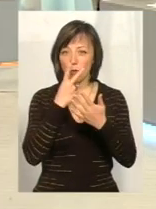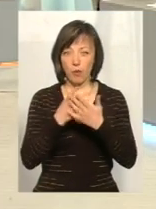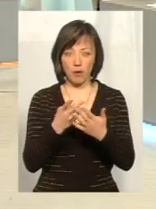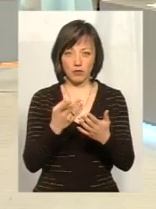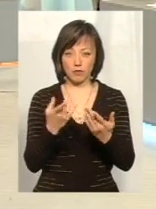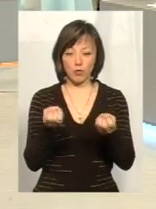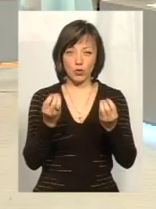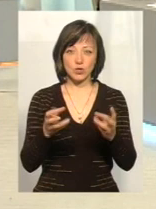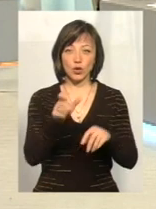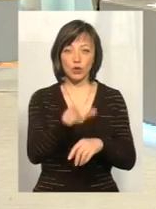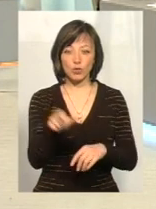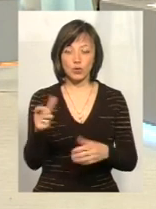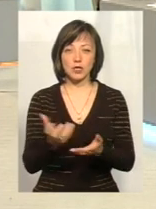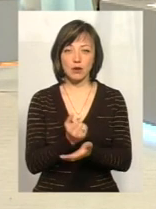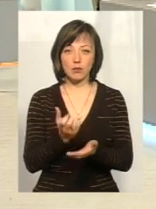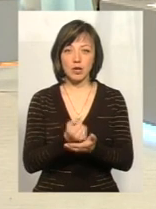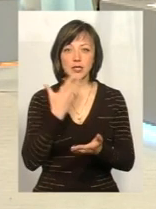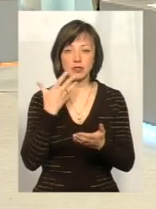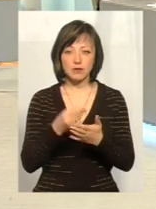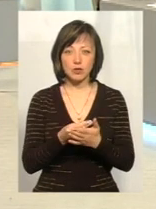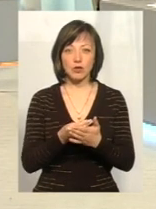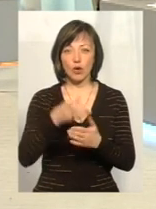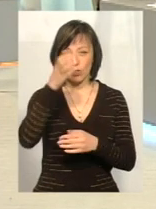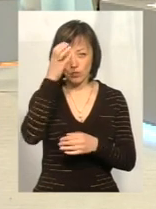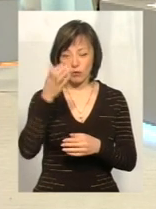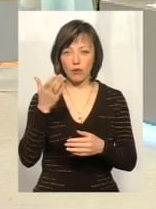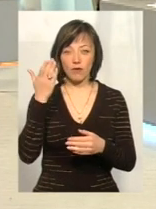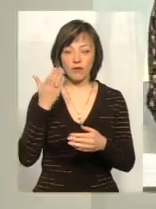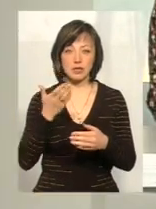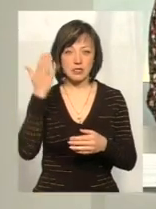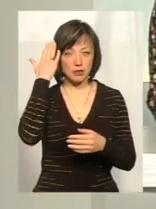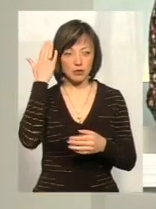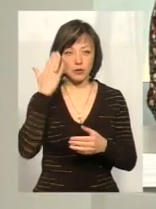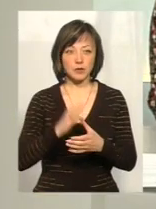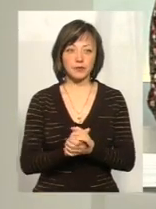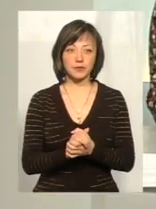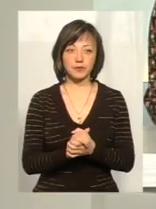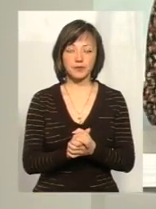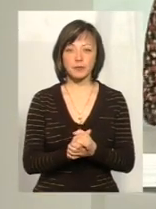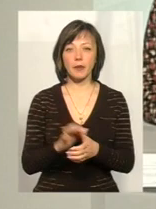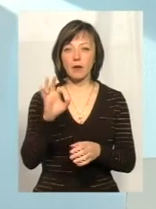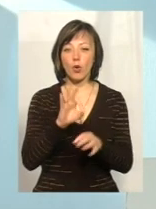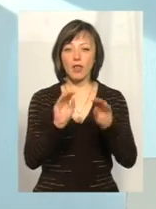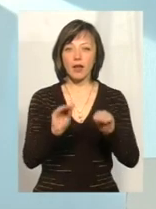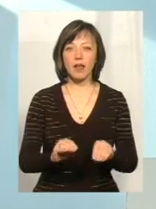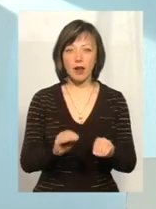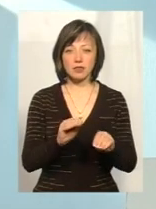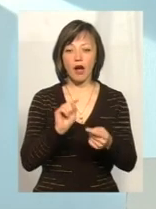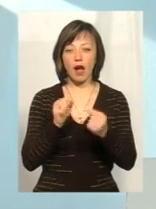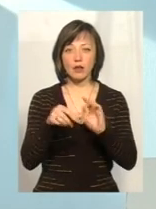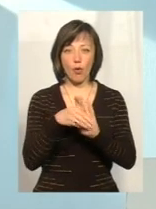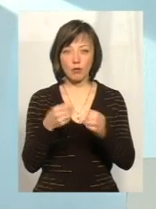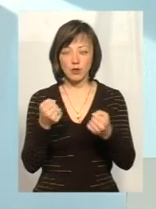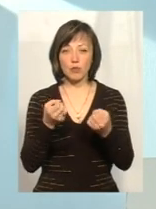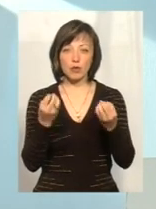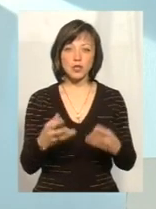Ну, прості люди, які заробляють за свої розумові здібності. Це ви зараз говорите про декларацію антикорупціонерів. Так, це прості люди. Так,